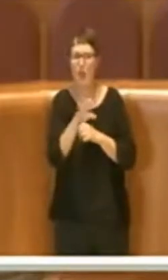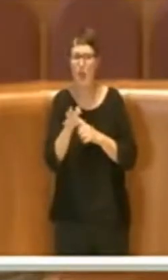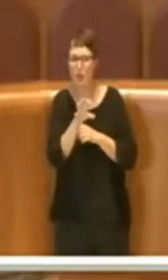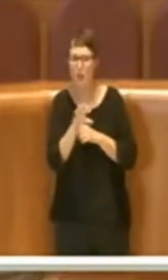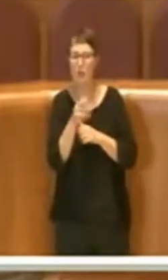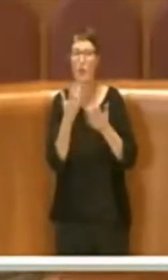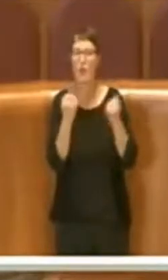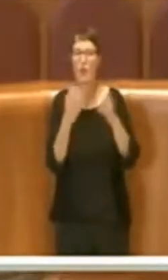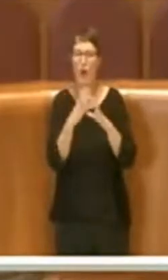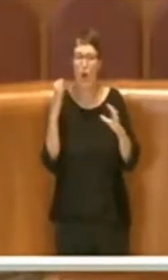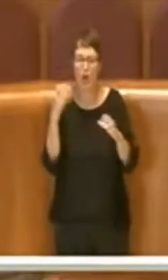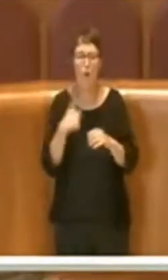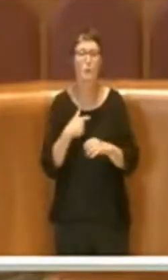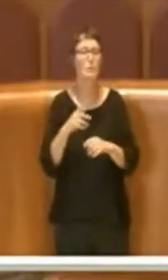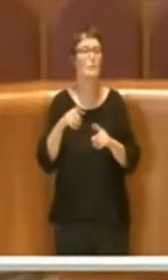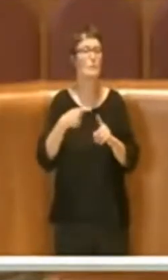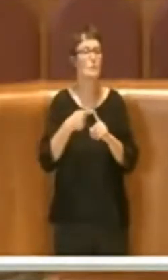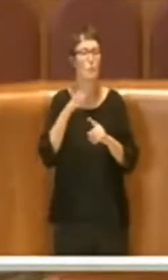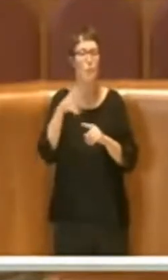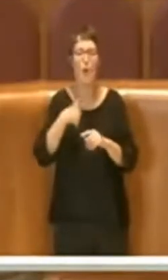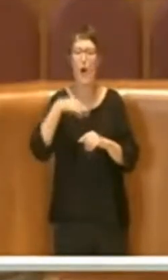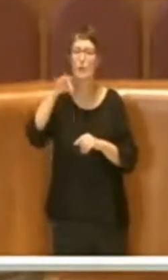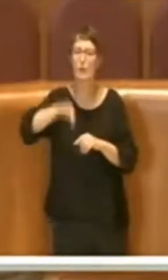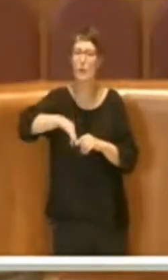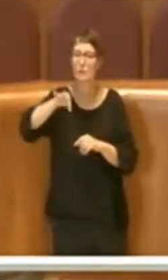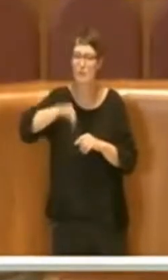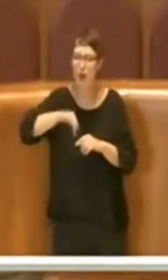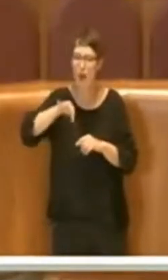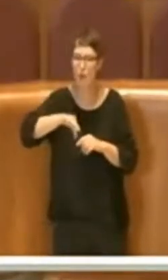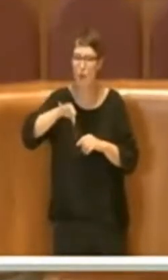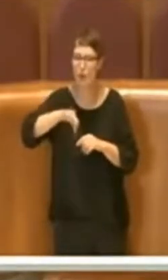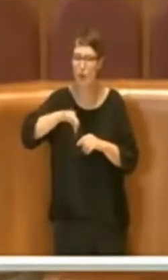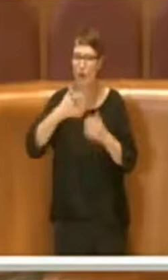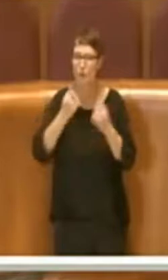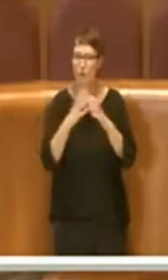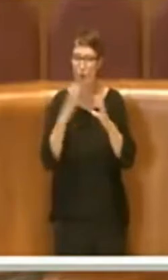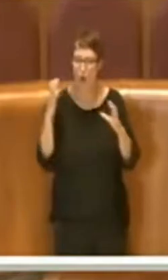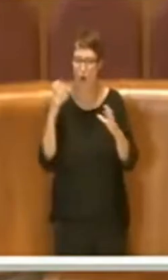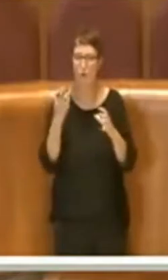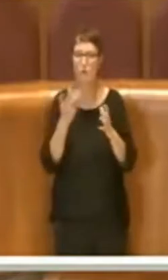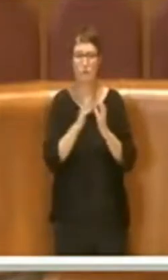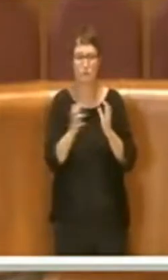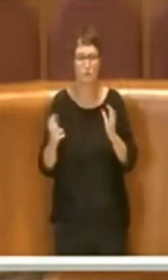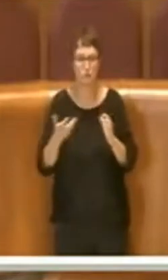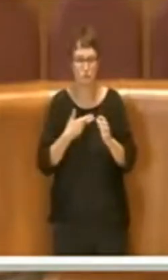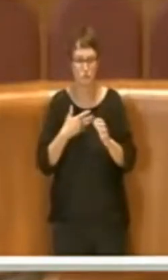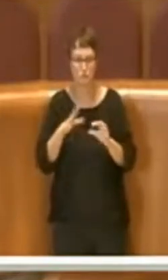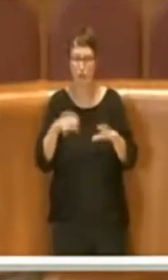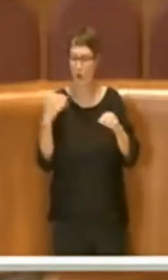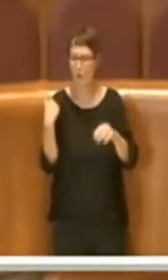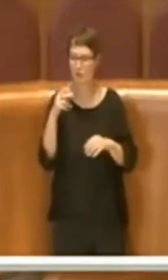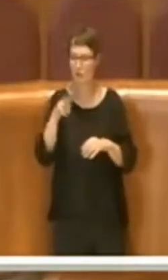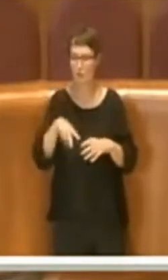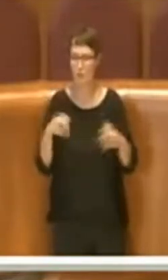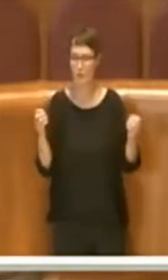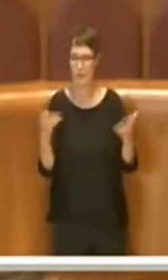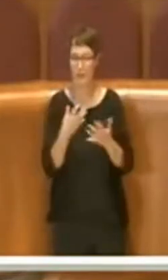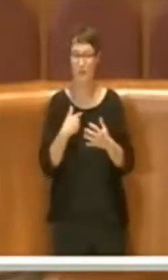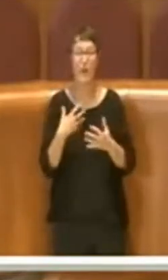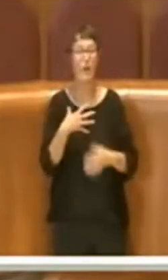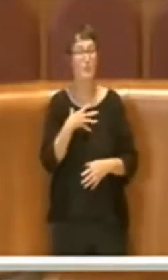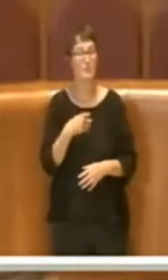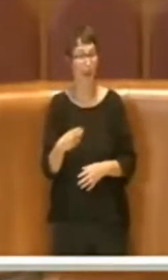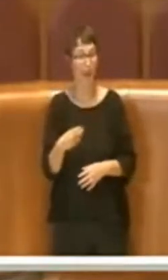sono stati gli autobus a noleggio, i 38 autobus a noleggio che sono entrati in servizio all'inizio del 2019, quelli bianchi, i minibus